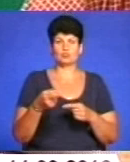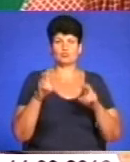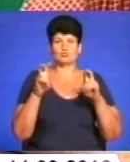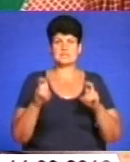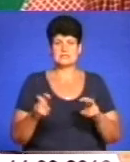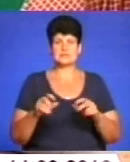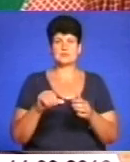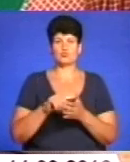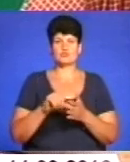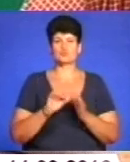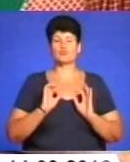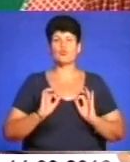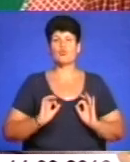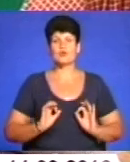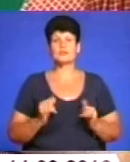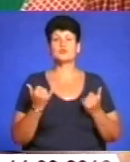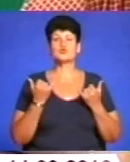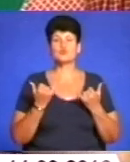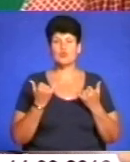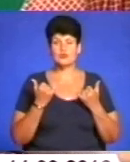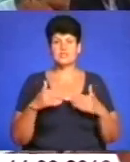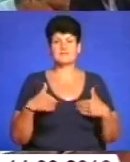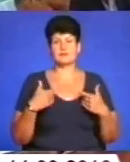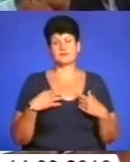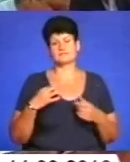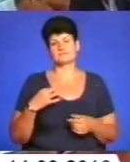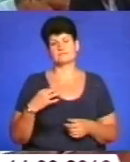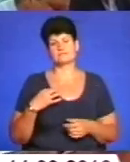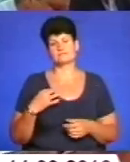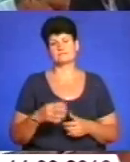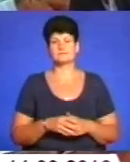участю прокурора, який сьогоднішні звернення проігнорував.